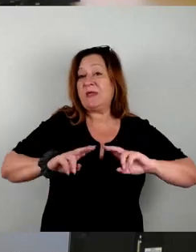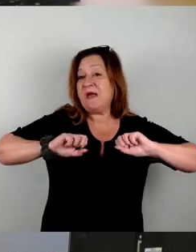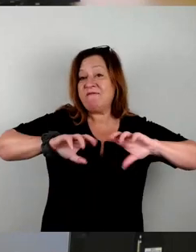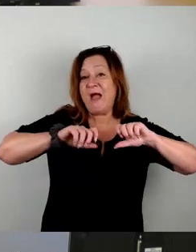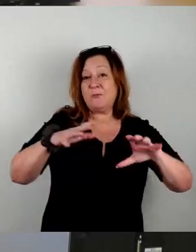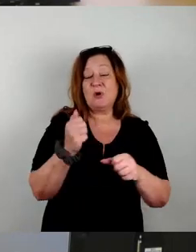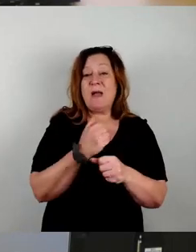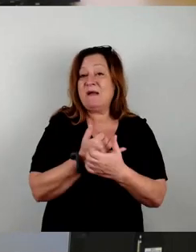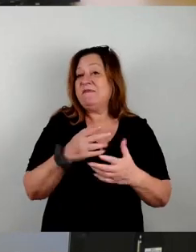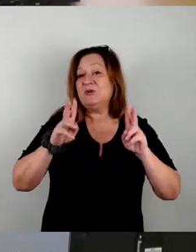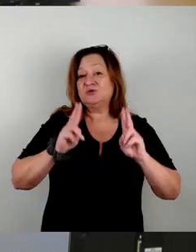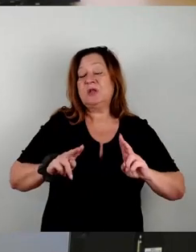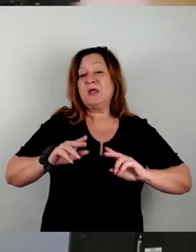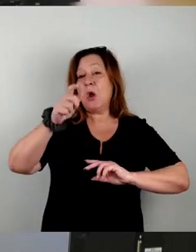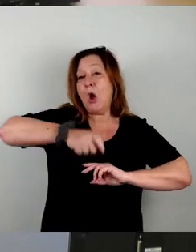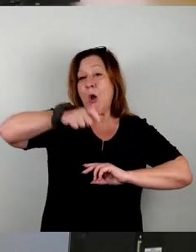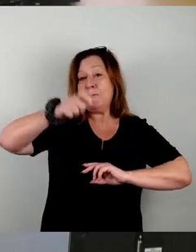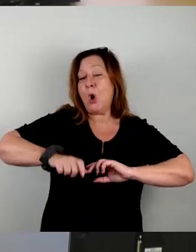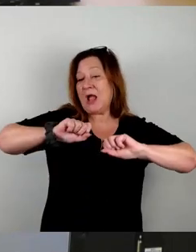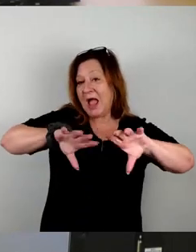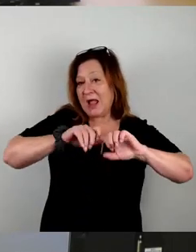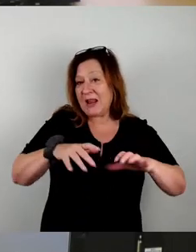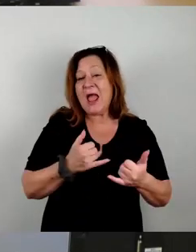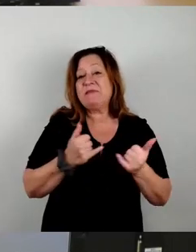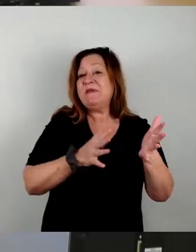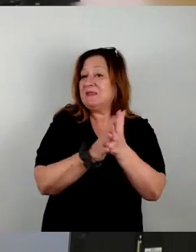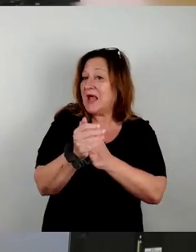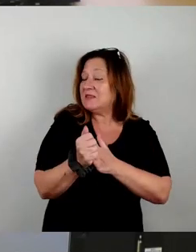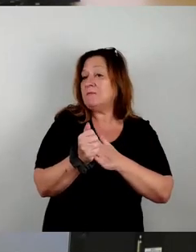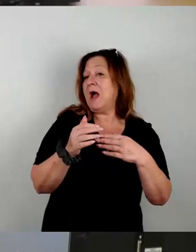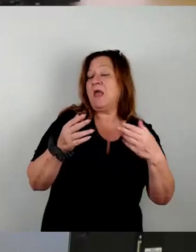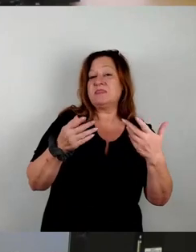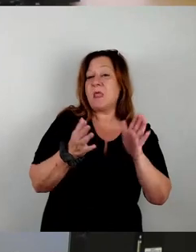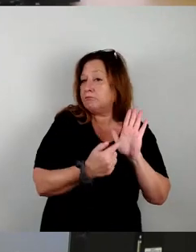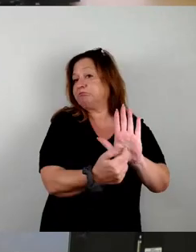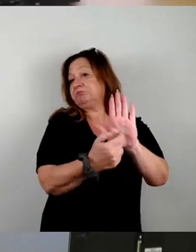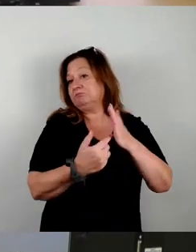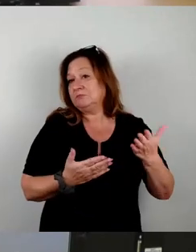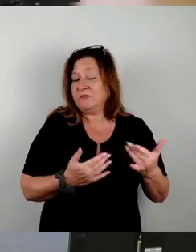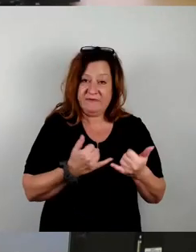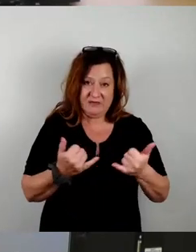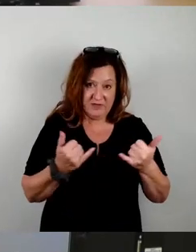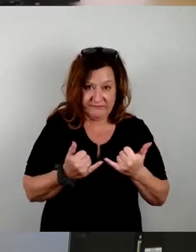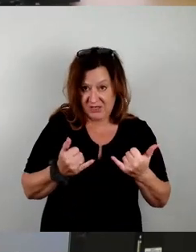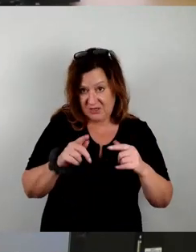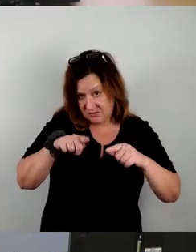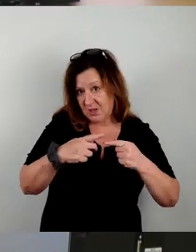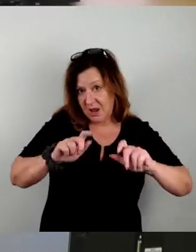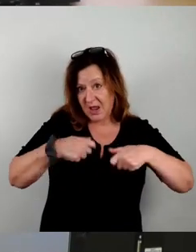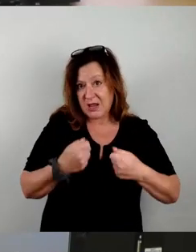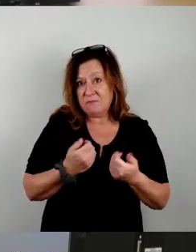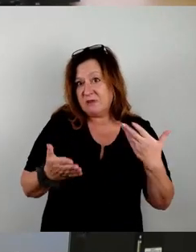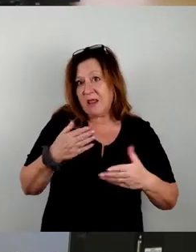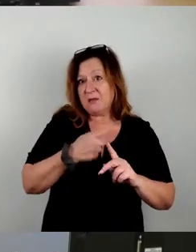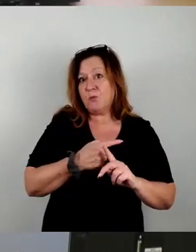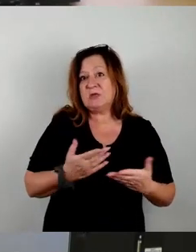erklärt, wie transparent und anschaulich sie das macht. Aber an sich ist es nachvollziehbar,